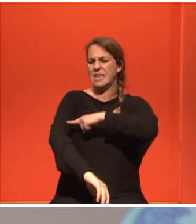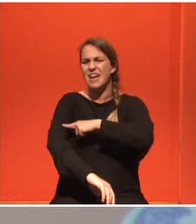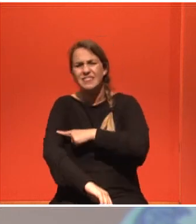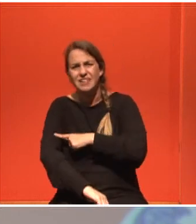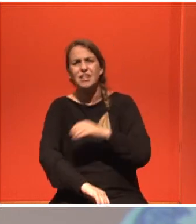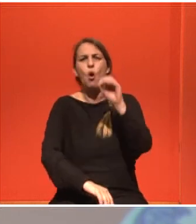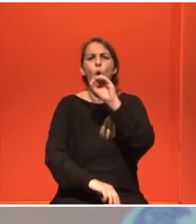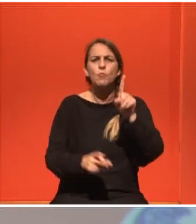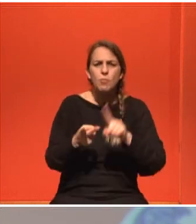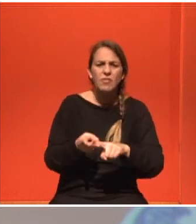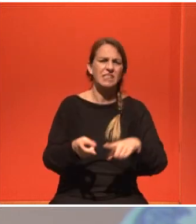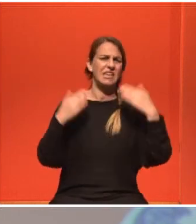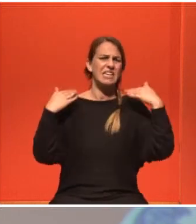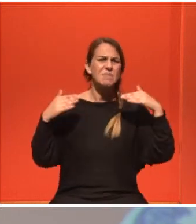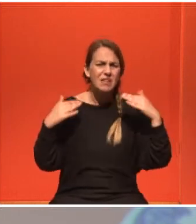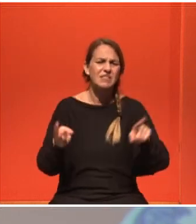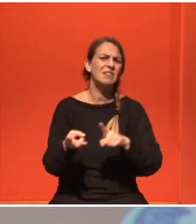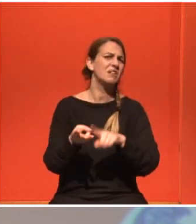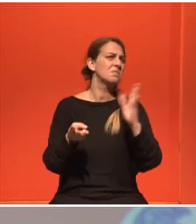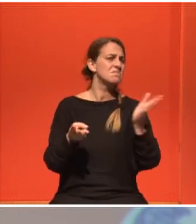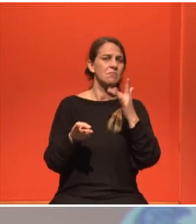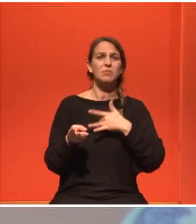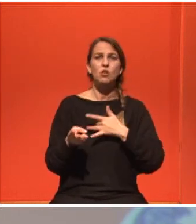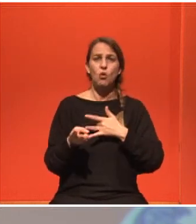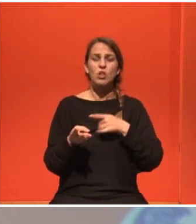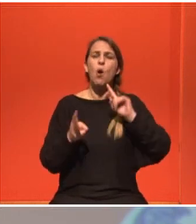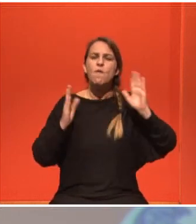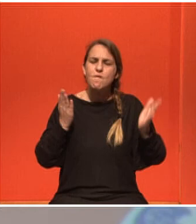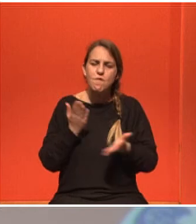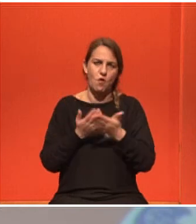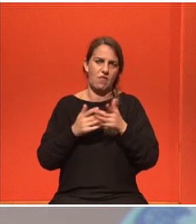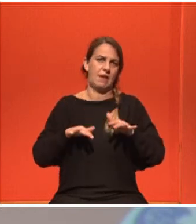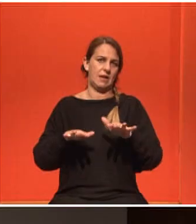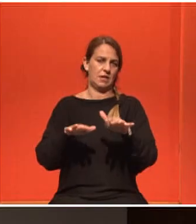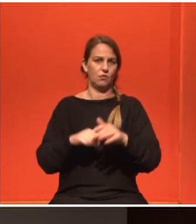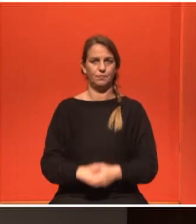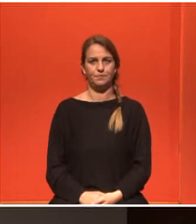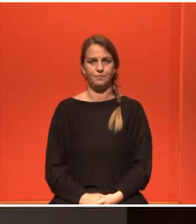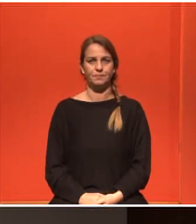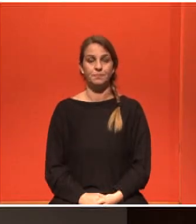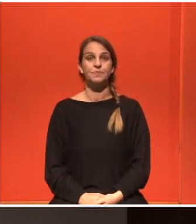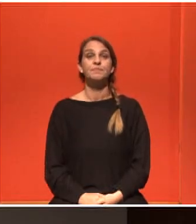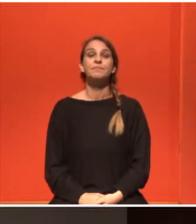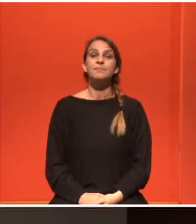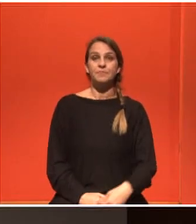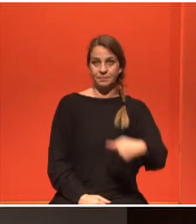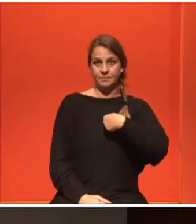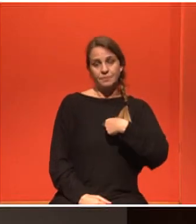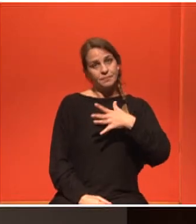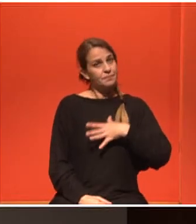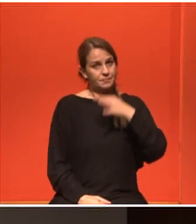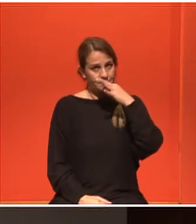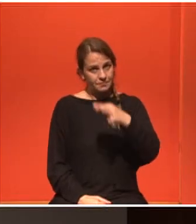η γυμναστική, αλλά και η ψυχολογία παίζουν σημαντικό ρόλο σε αυτή την ασθένεια. Ζωρζίνα. Εγώ θέλω να πω ότι